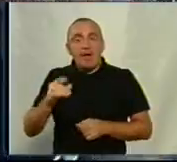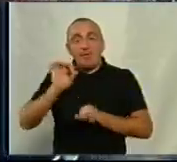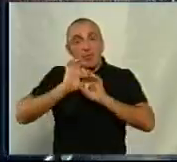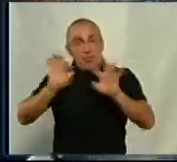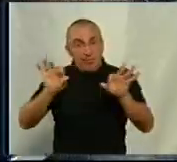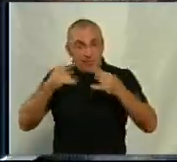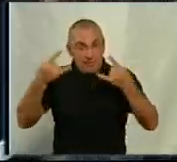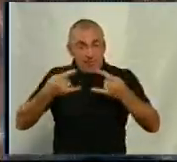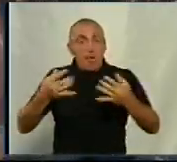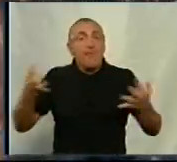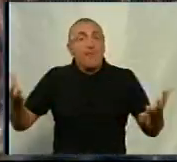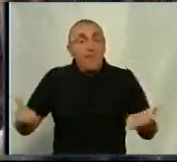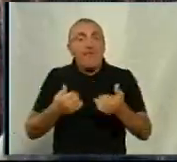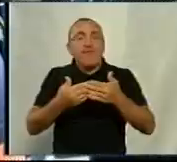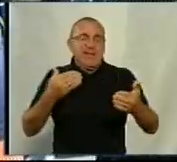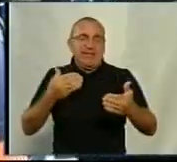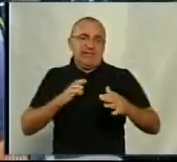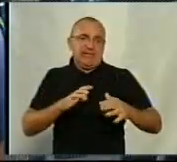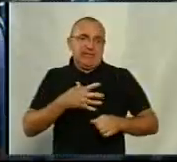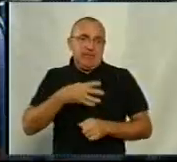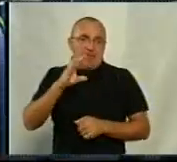розповіла, що врятувала його від смерті.